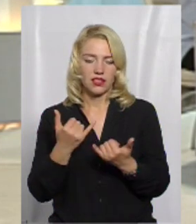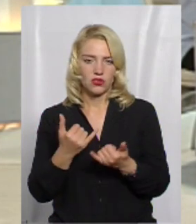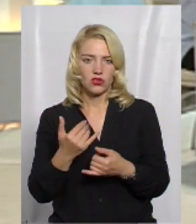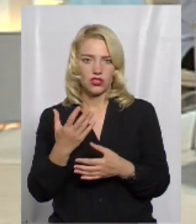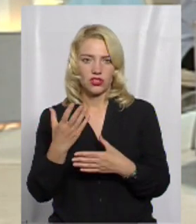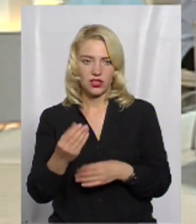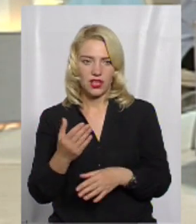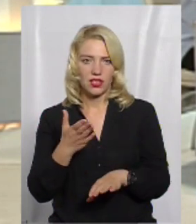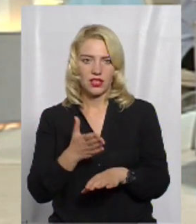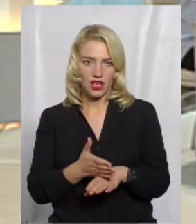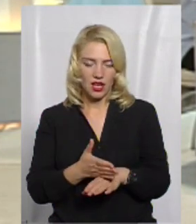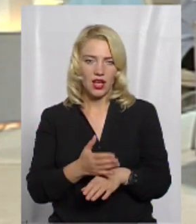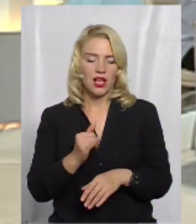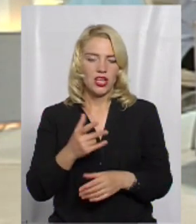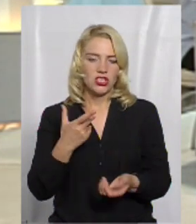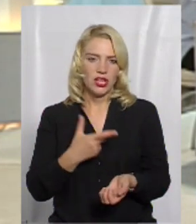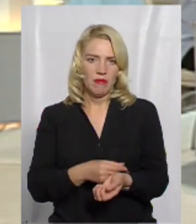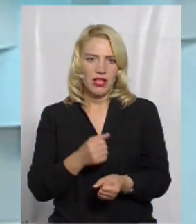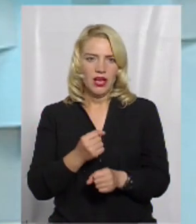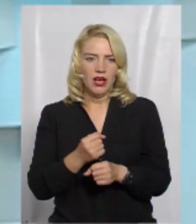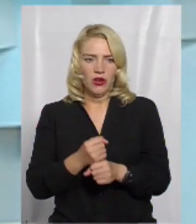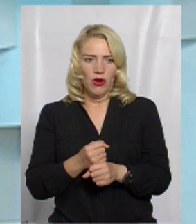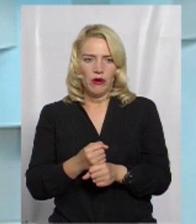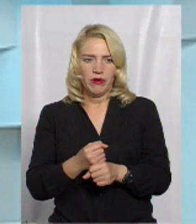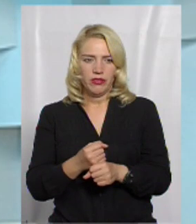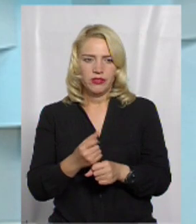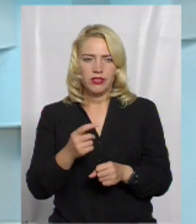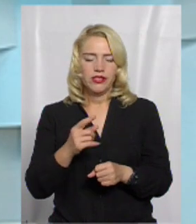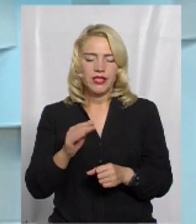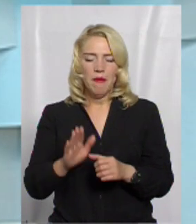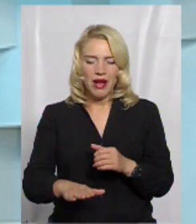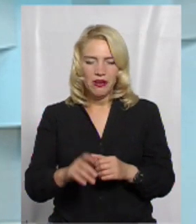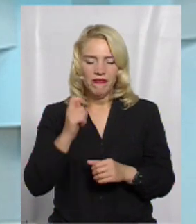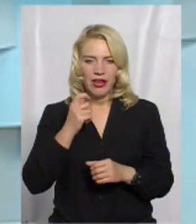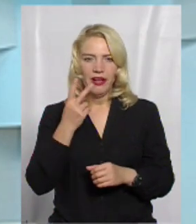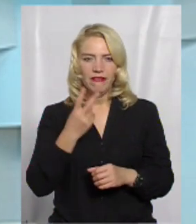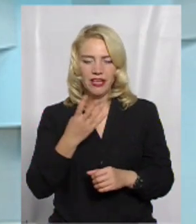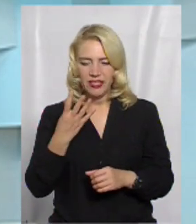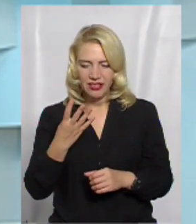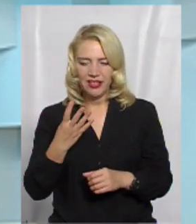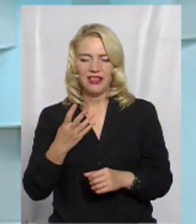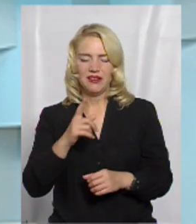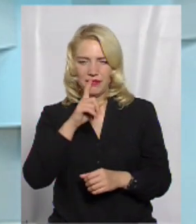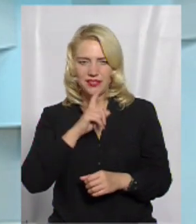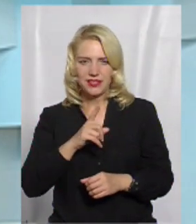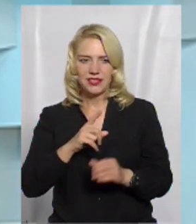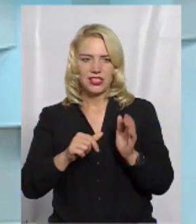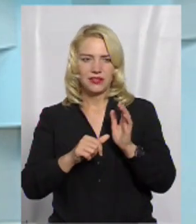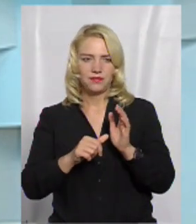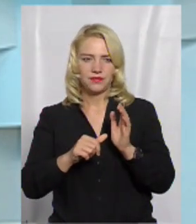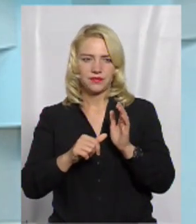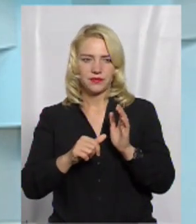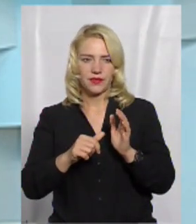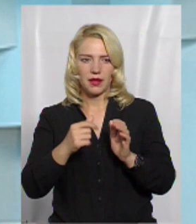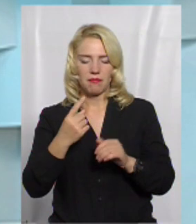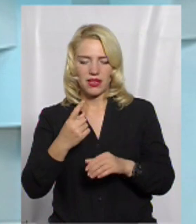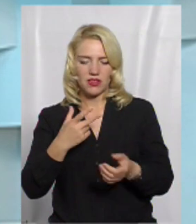сьогоднішній день є. Щеплення робиться з самого меншого віку – 2-4-6 місяців, перша ревакцинація – 18